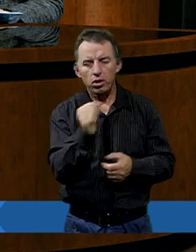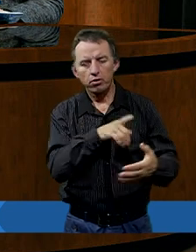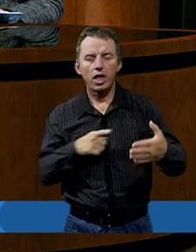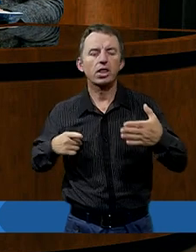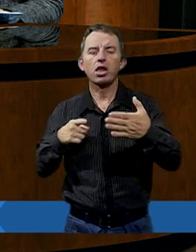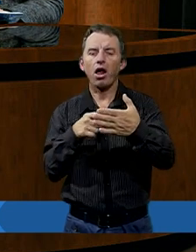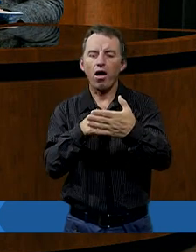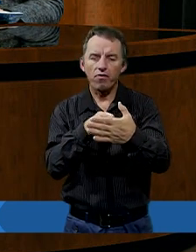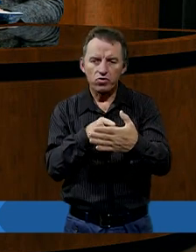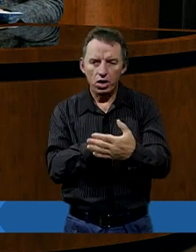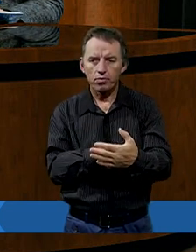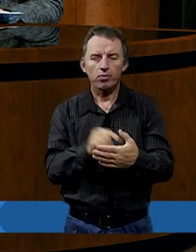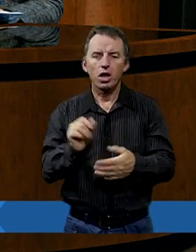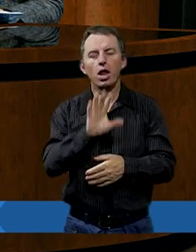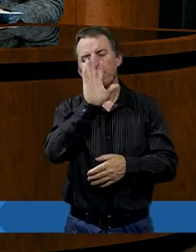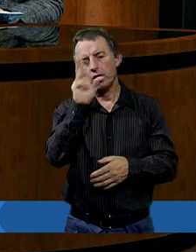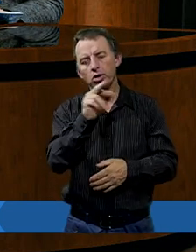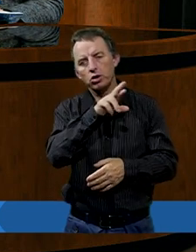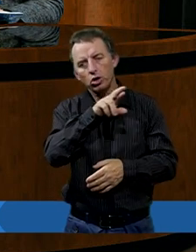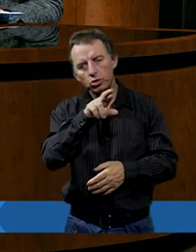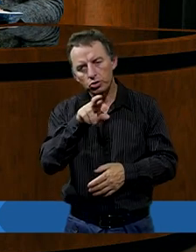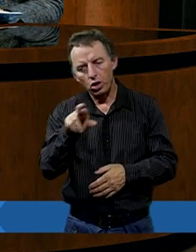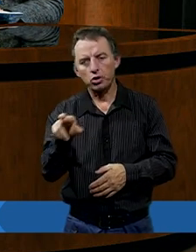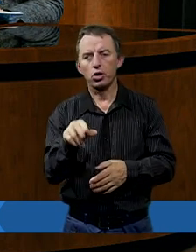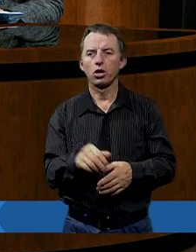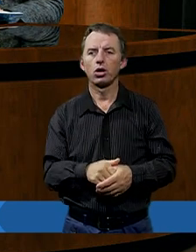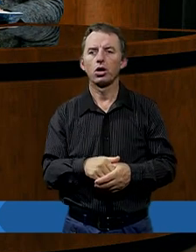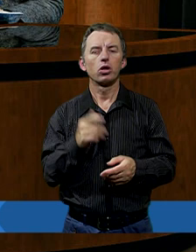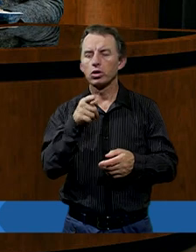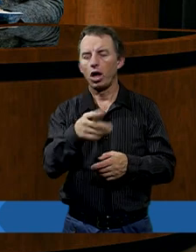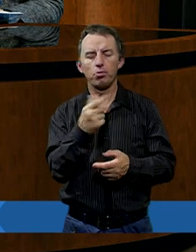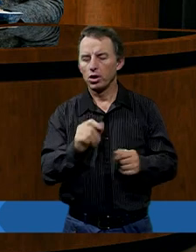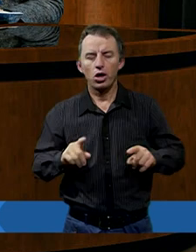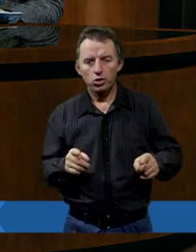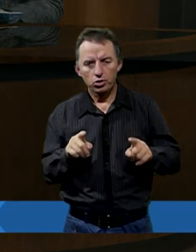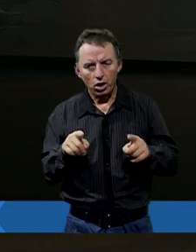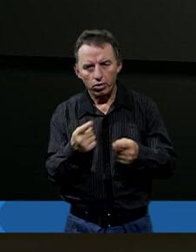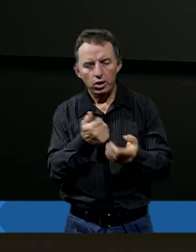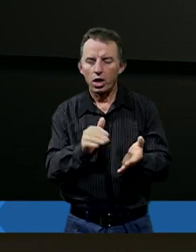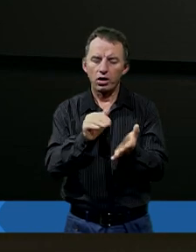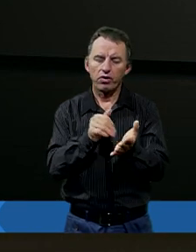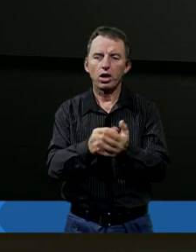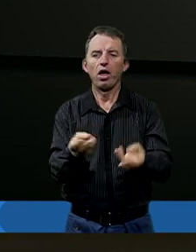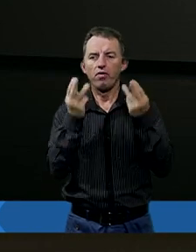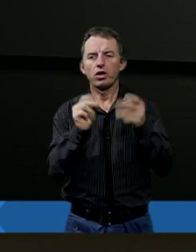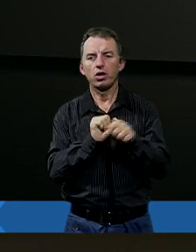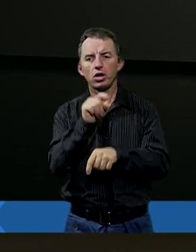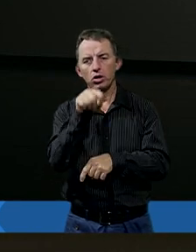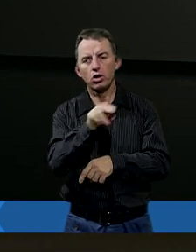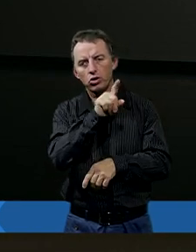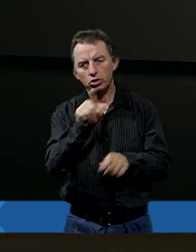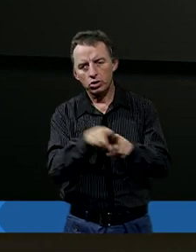nietrafione. I najpiękniejsze rzeczy czasami nie działają. Ja myślę, że niezwykle ważne jest też